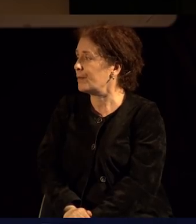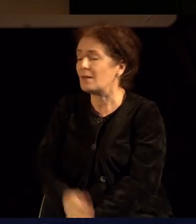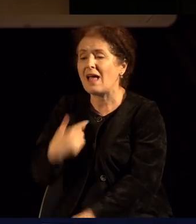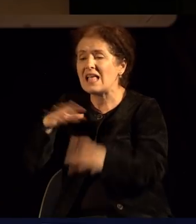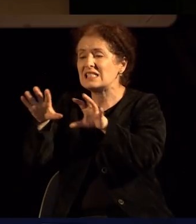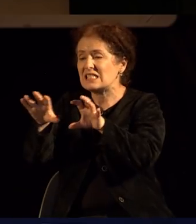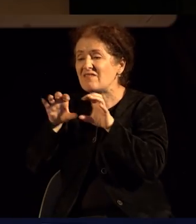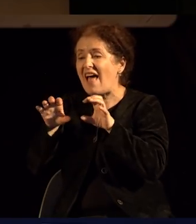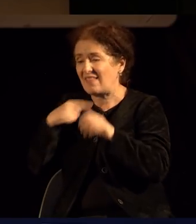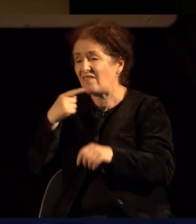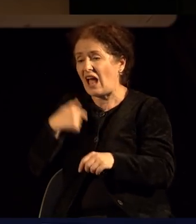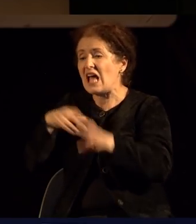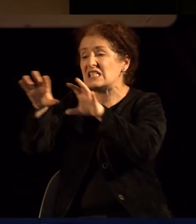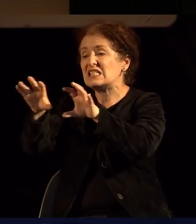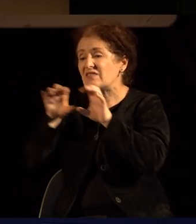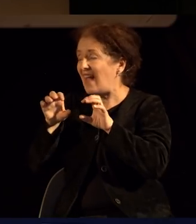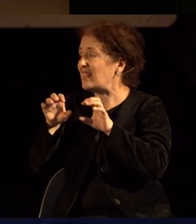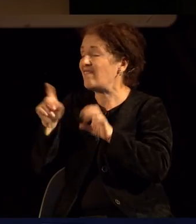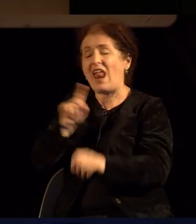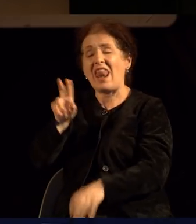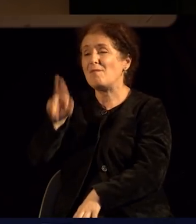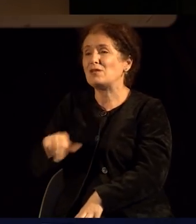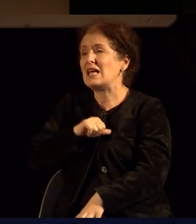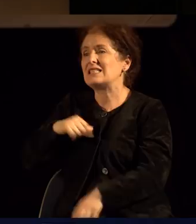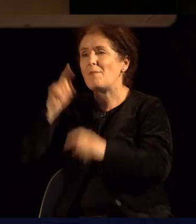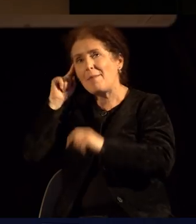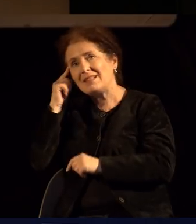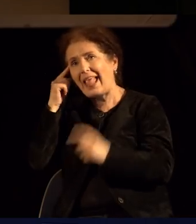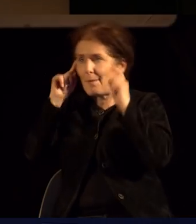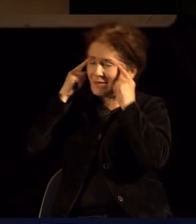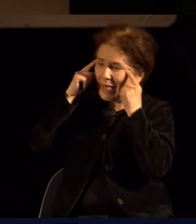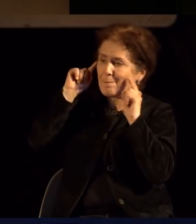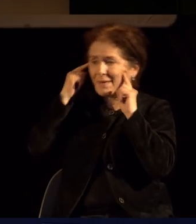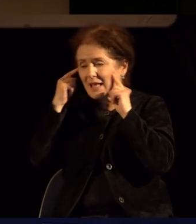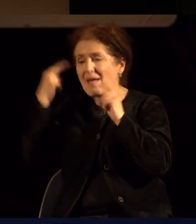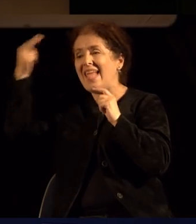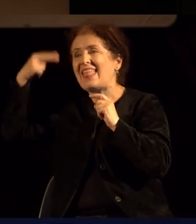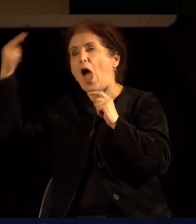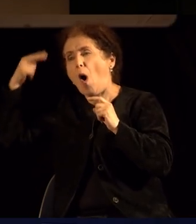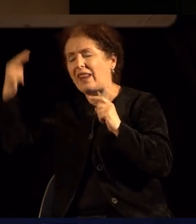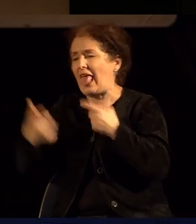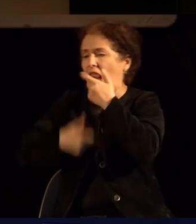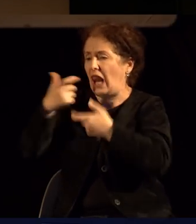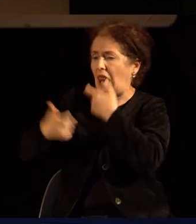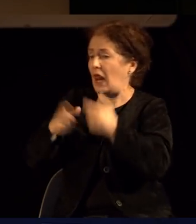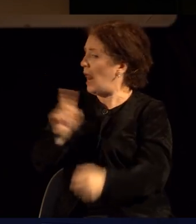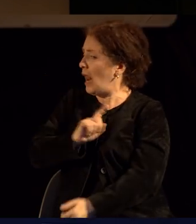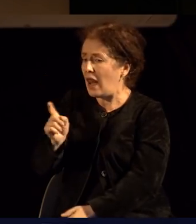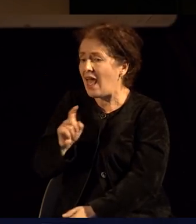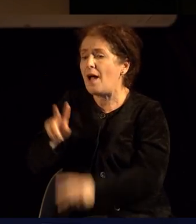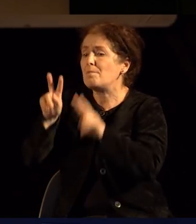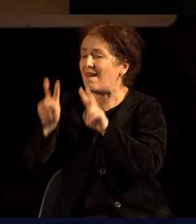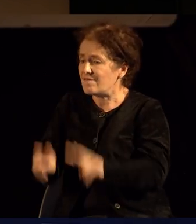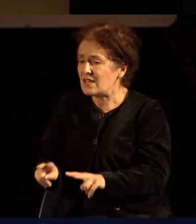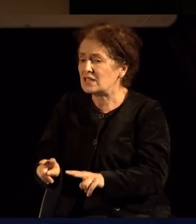Сватив дека не може, не ли, само од мислење и од теорија и нешто слично, тока дека наистина